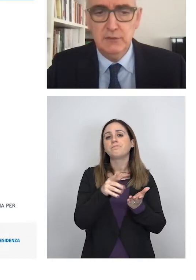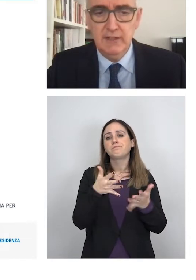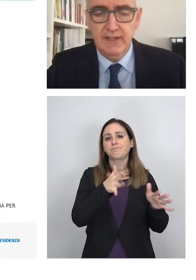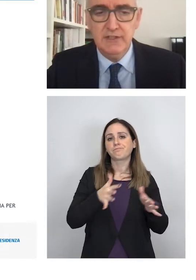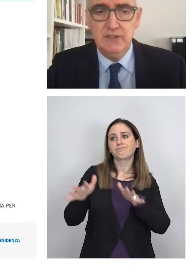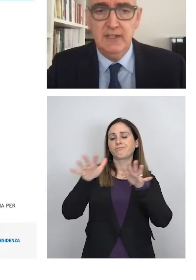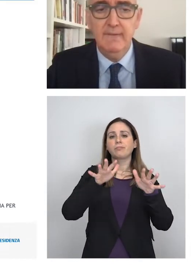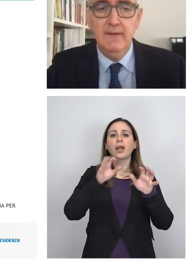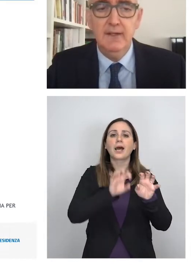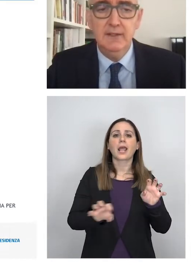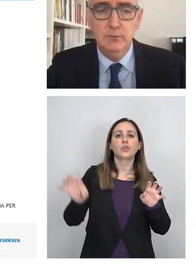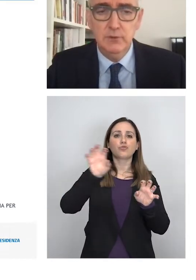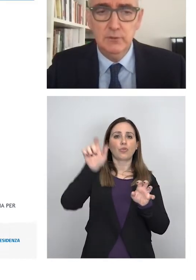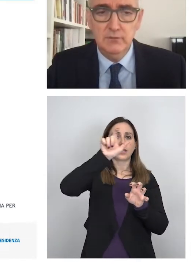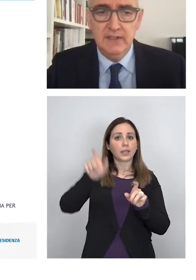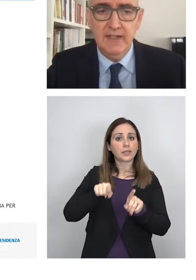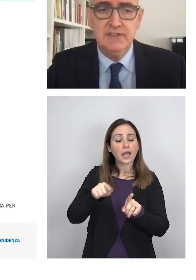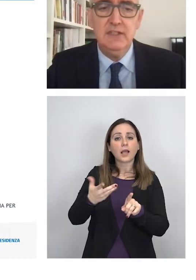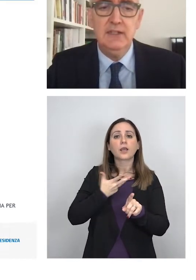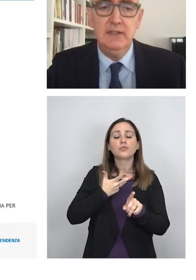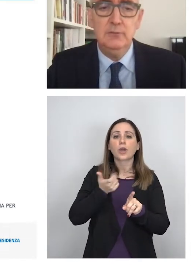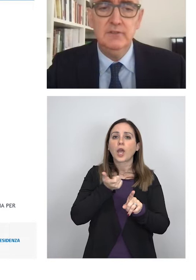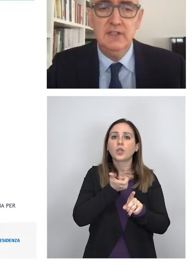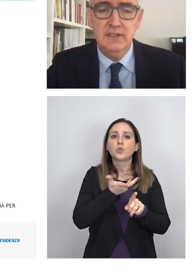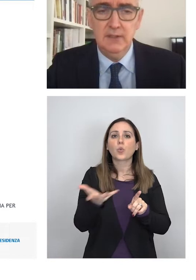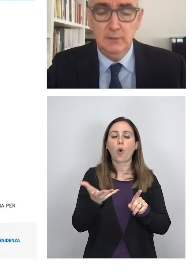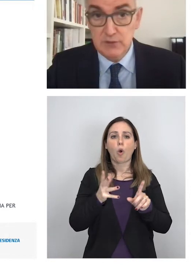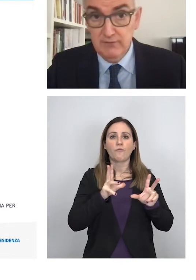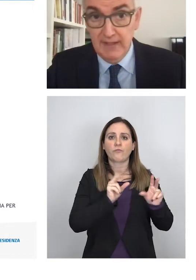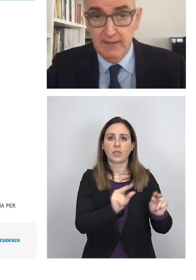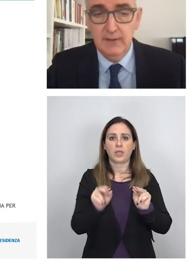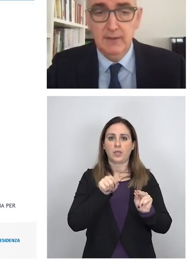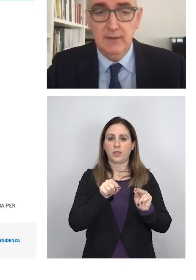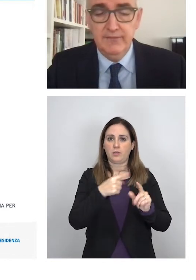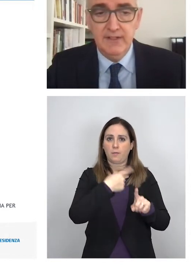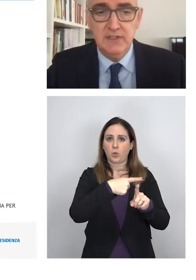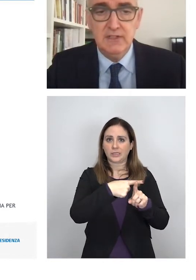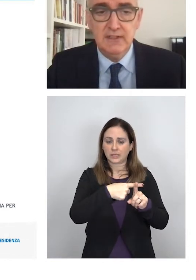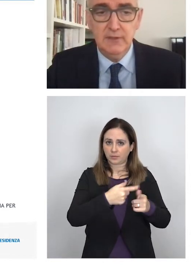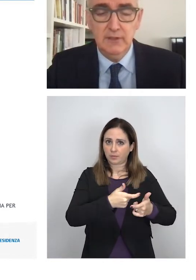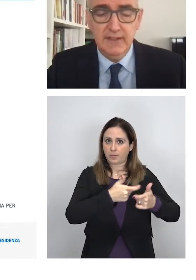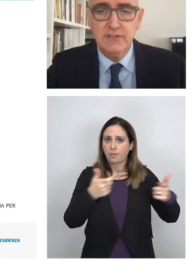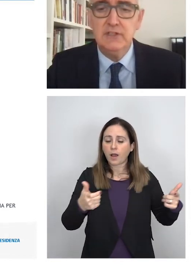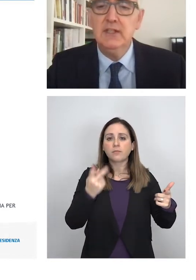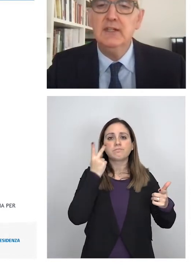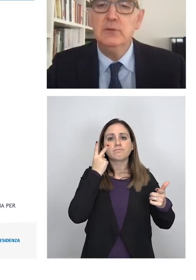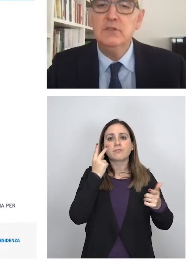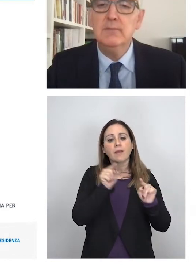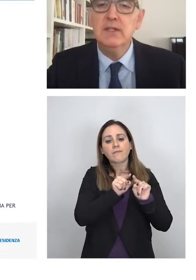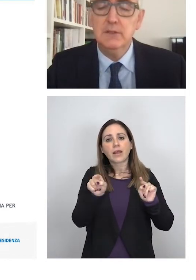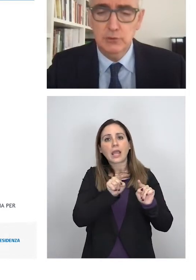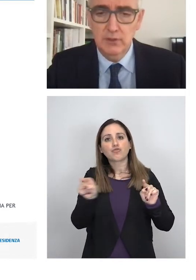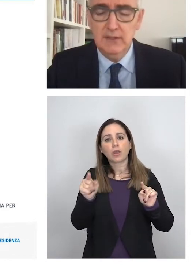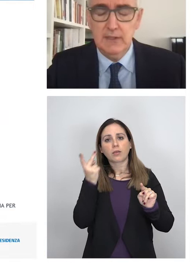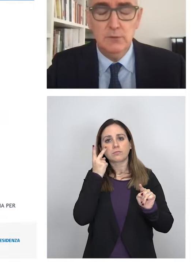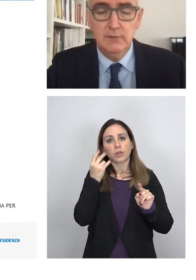regioni ci sia una crescita del numero di nuovi casi e come vedete questo vale le frecce indicano le crescite negli